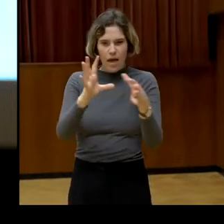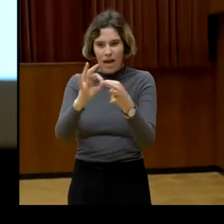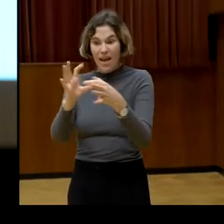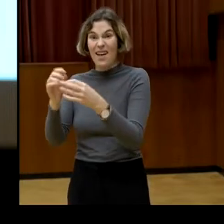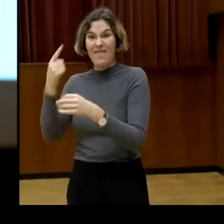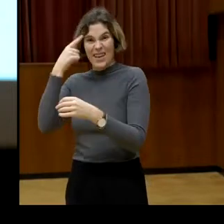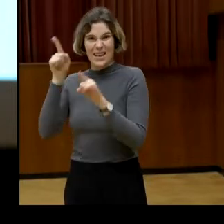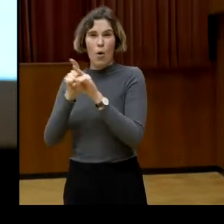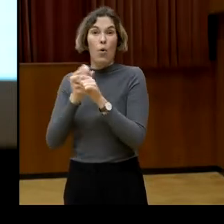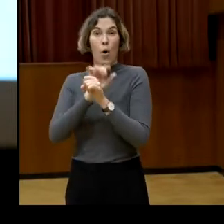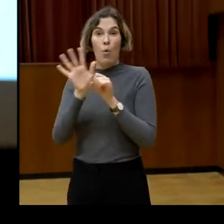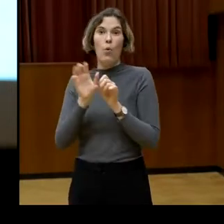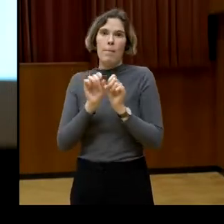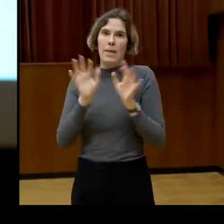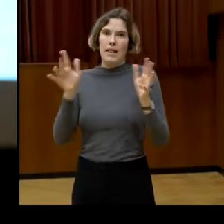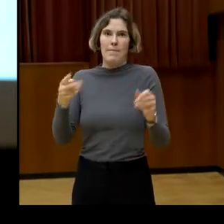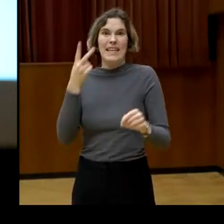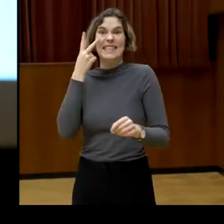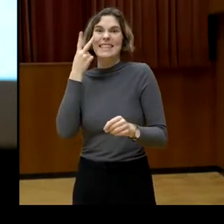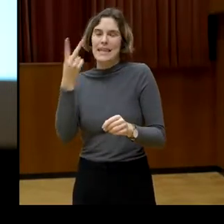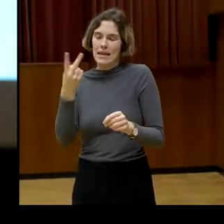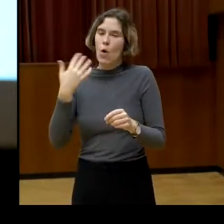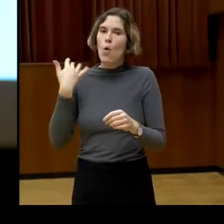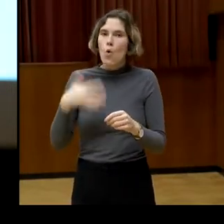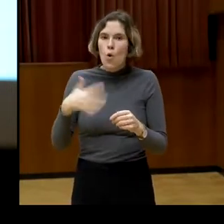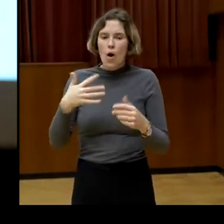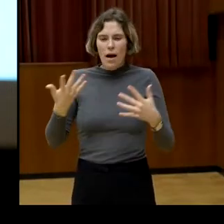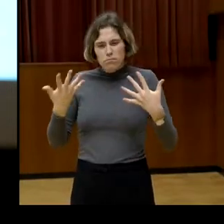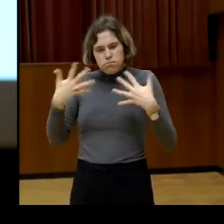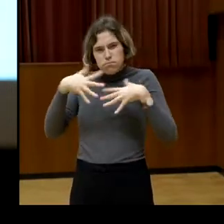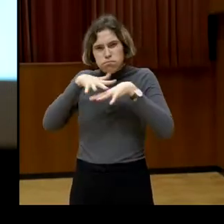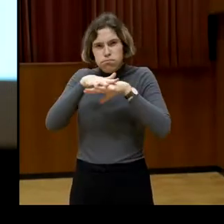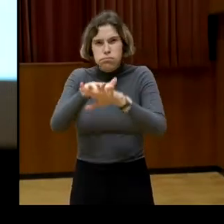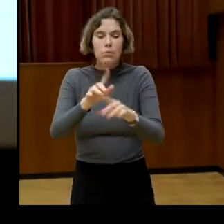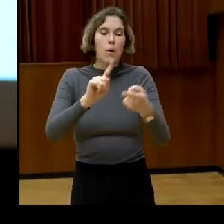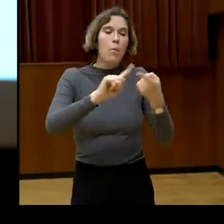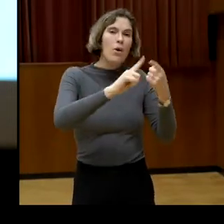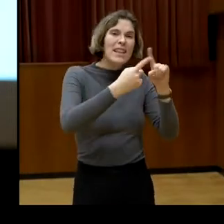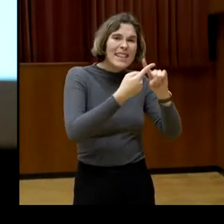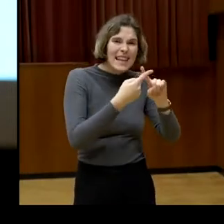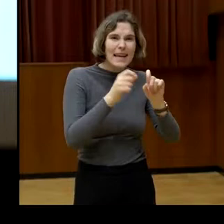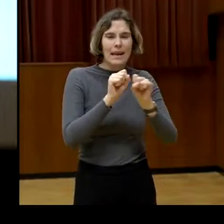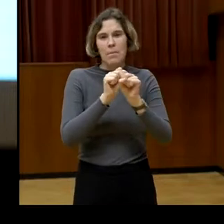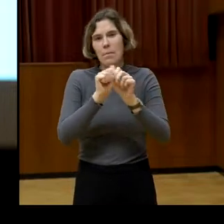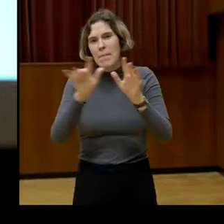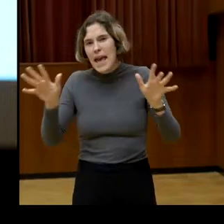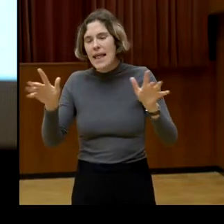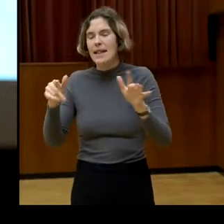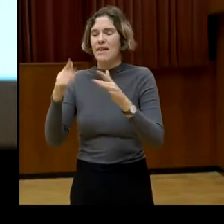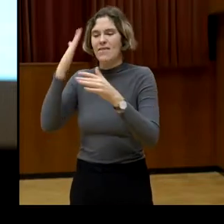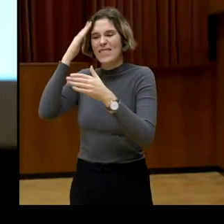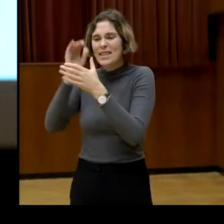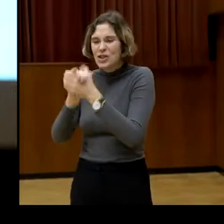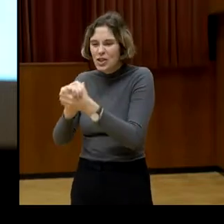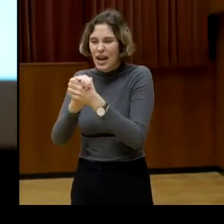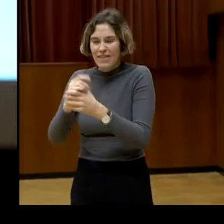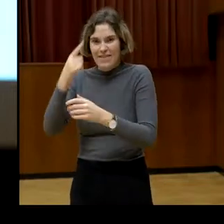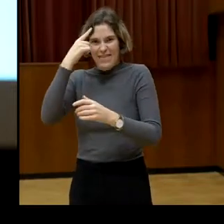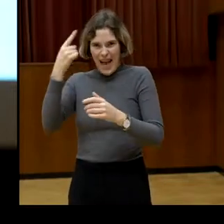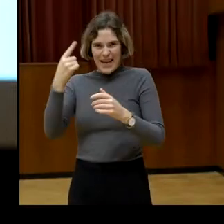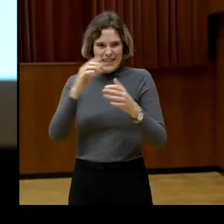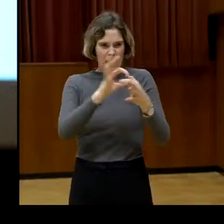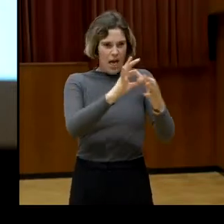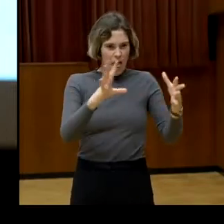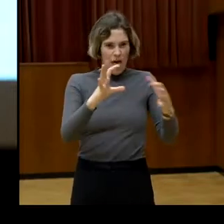wie das Zusammenwirken von Wissenschaft, Politik, Medien auch unabdingbar ist oder auch wichtig ist, um Probleme zu